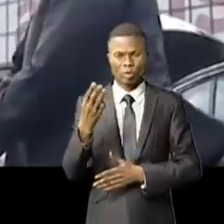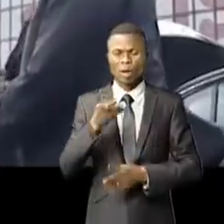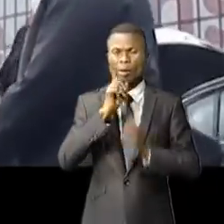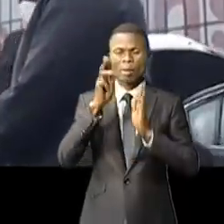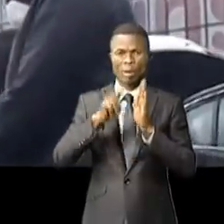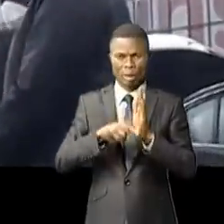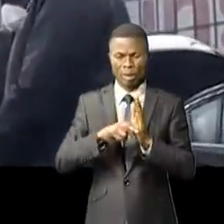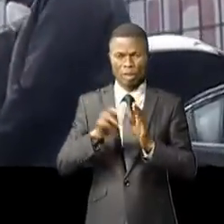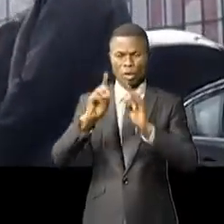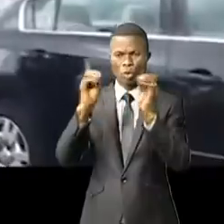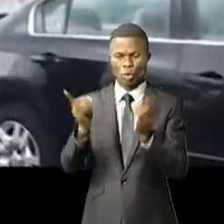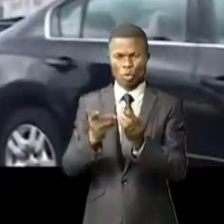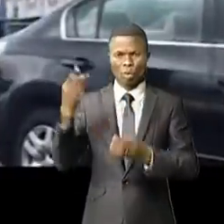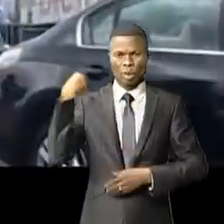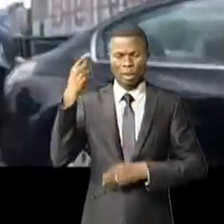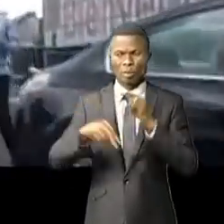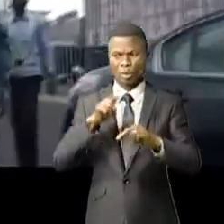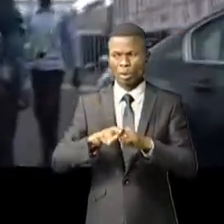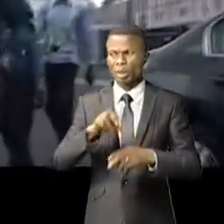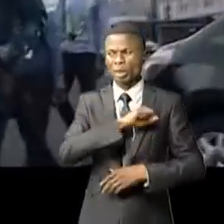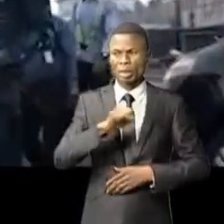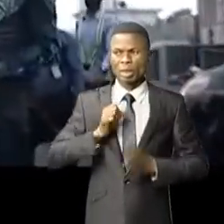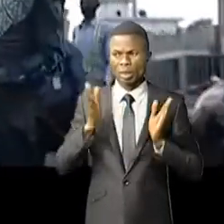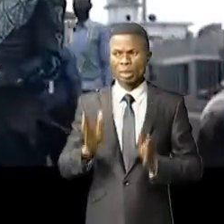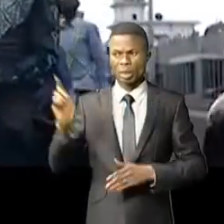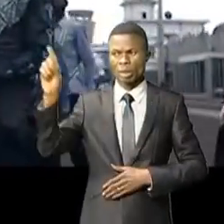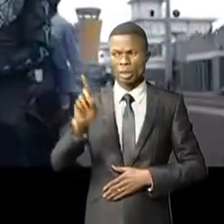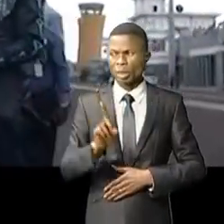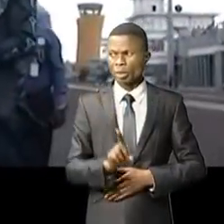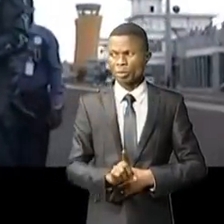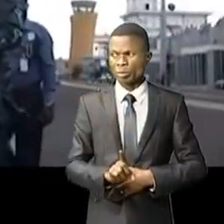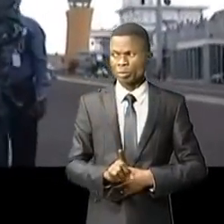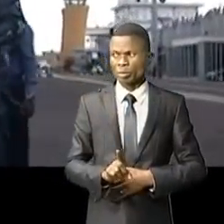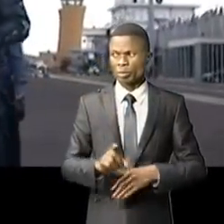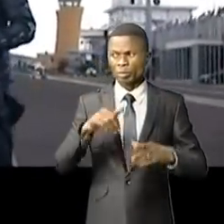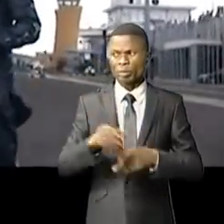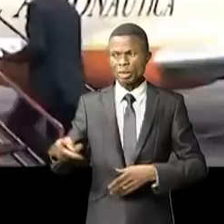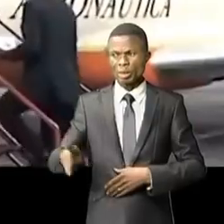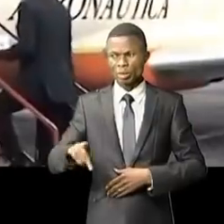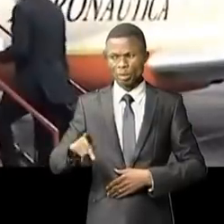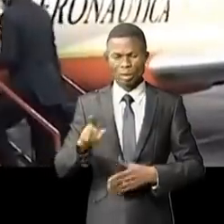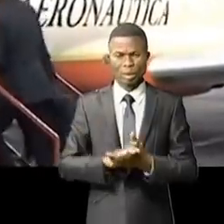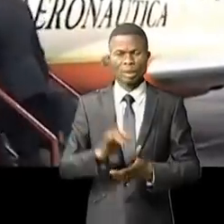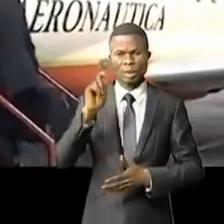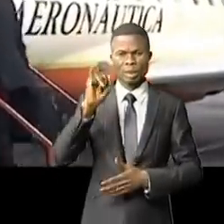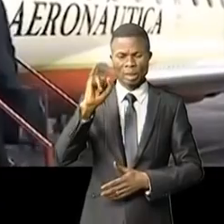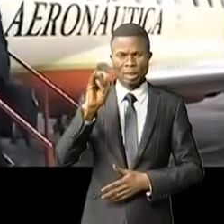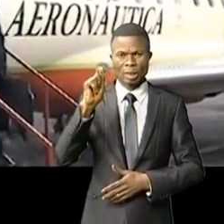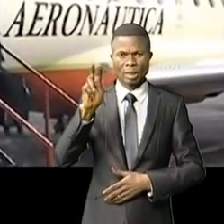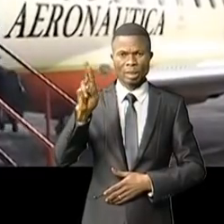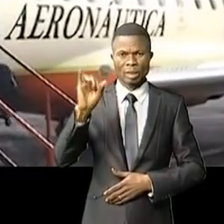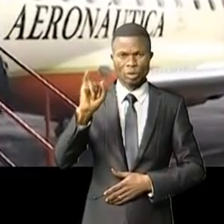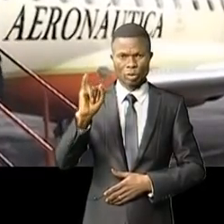délégation de députés nationaux et sénateurs est descendue à Bounia dans la province du Turi ce vendredi du 7